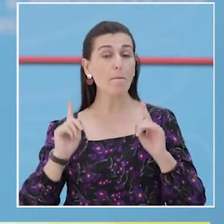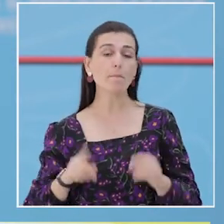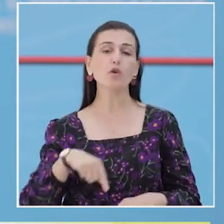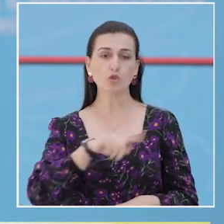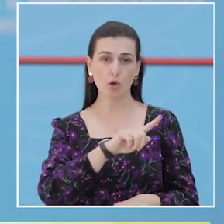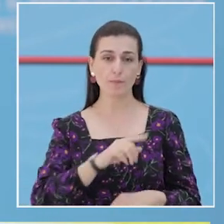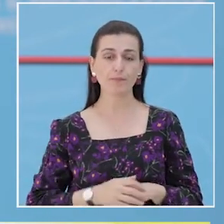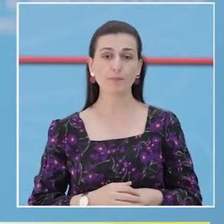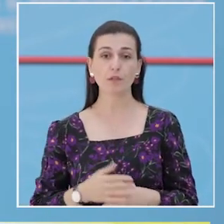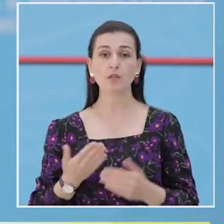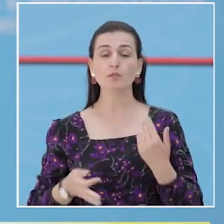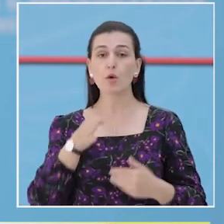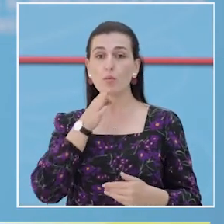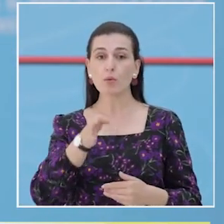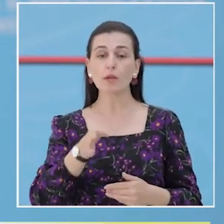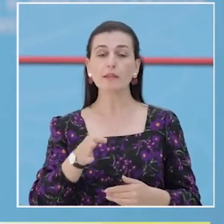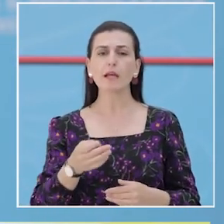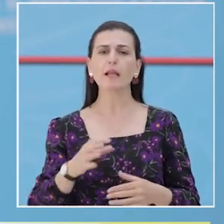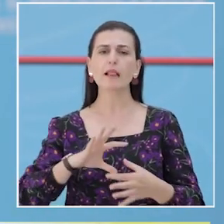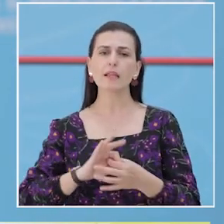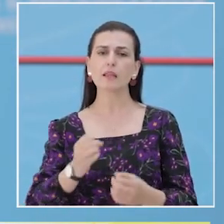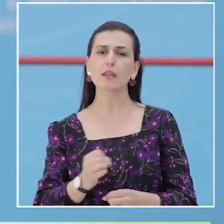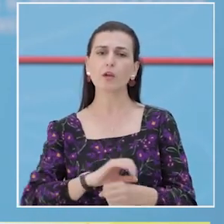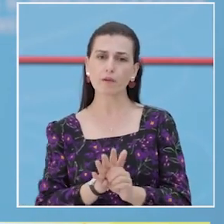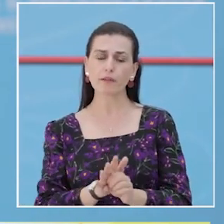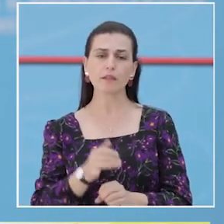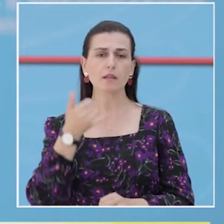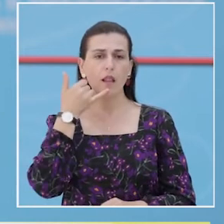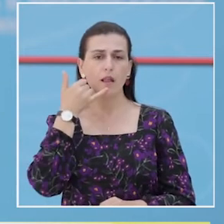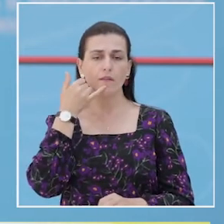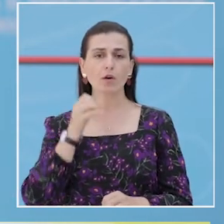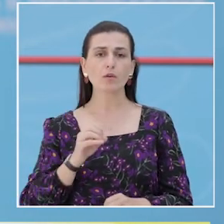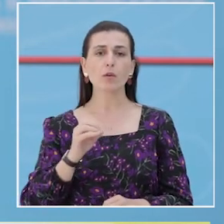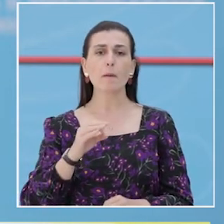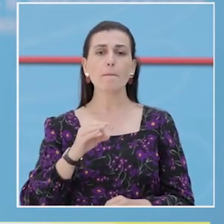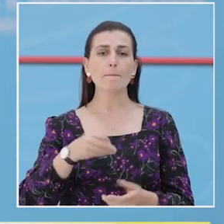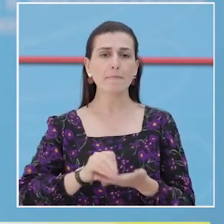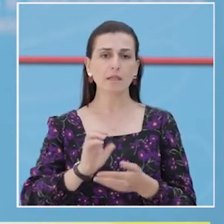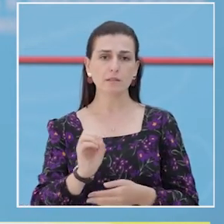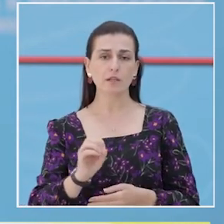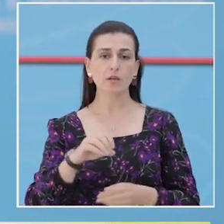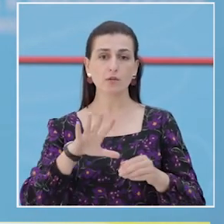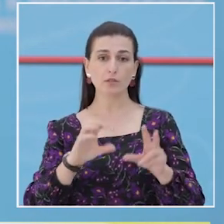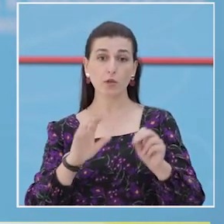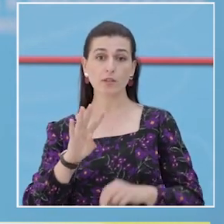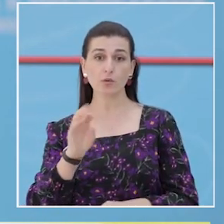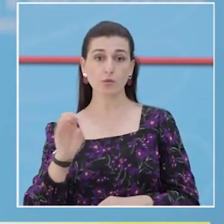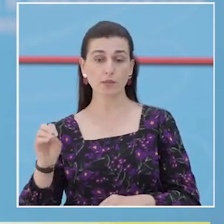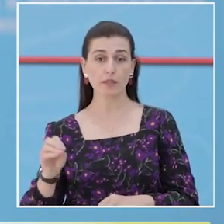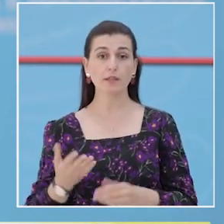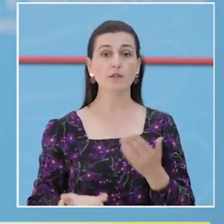pyete që mund të keni, për së mund të kronike, apo për COVID-19, mund të telefononi në numri në gjelbër 0800 20 20.